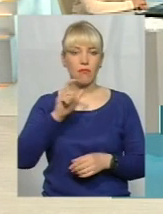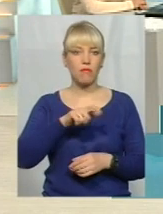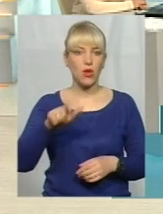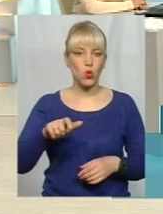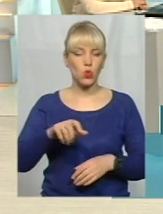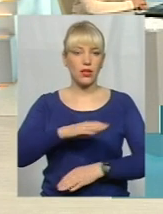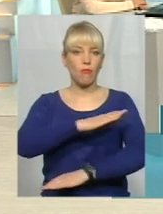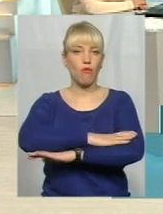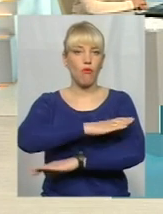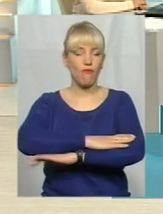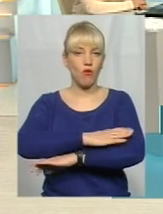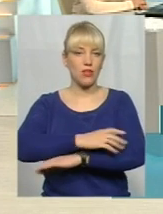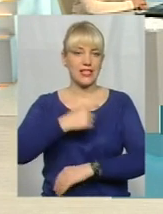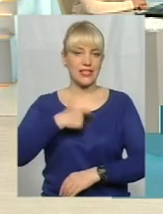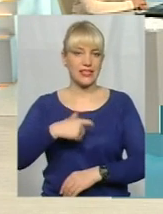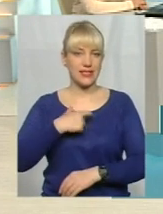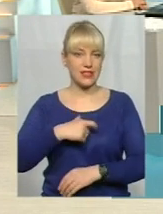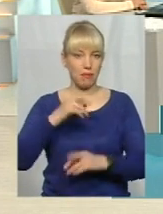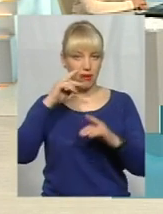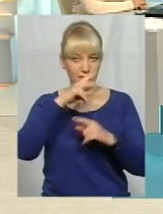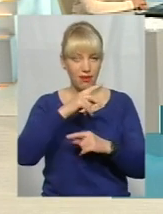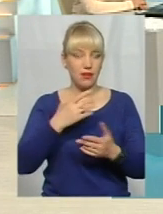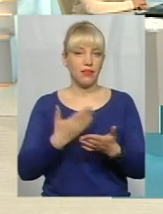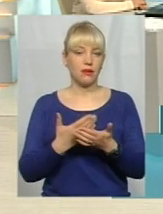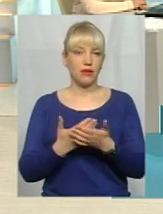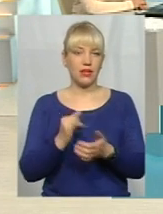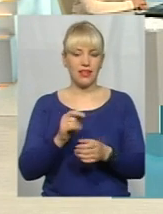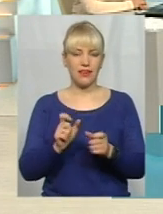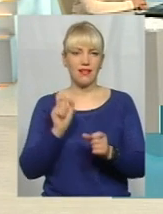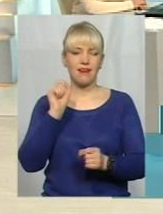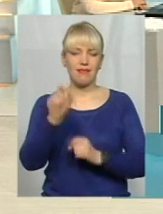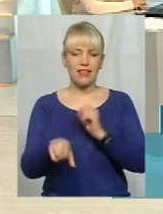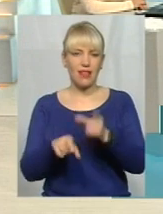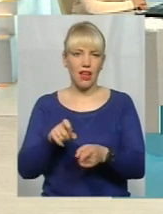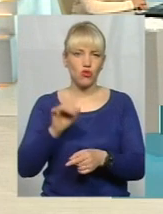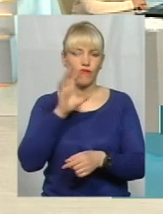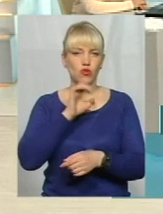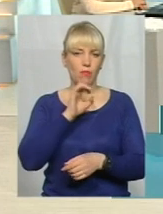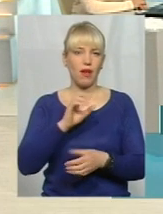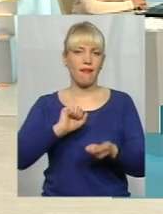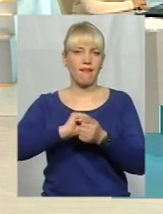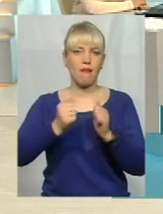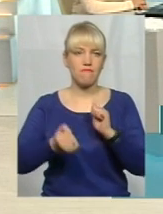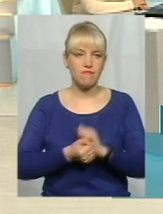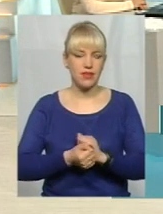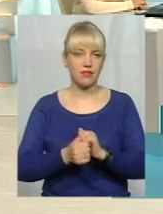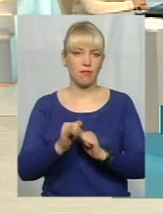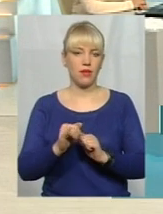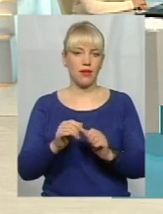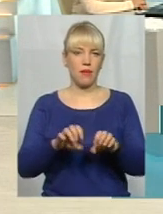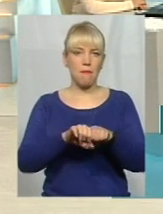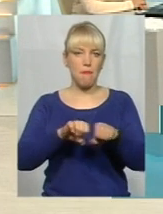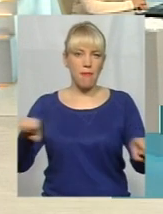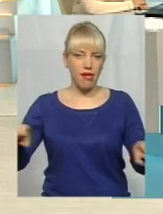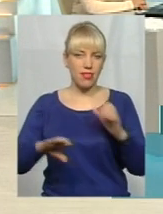не дуже адекватно і кидають собак і каміннями, палками, тим самим так само визиває